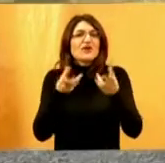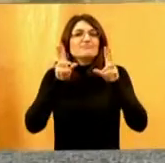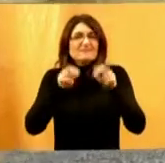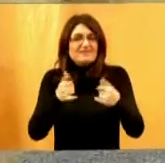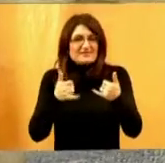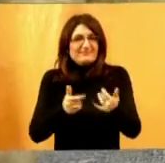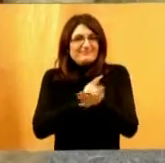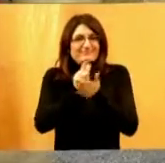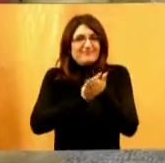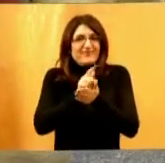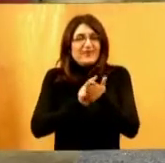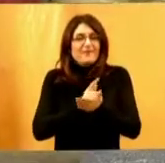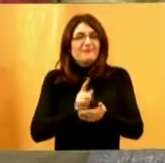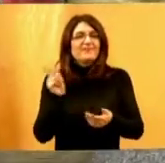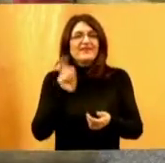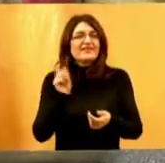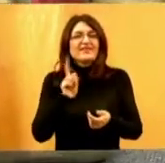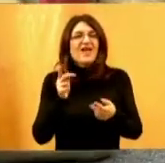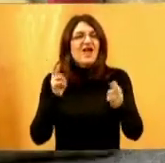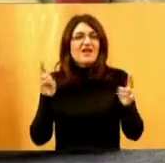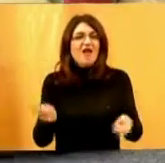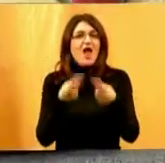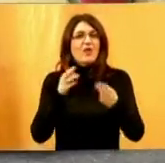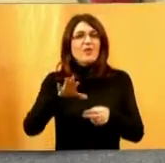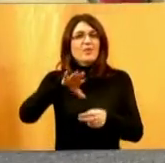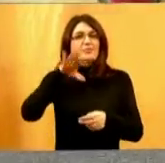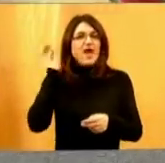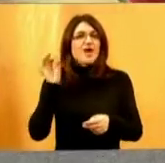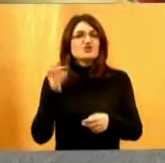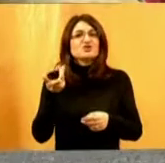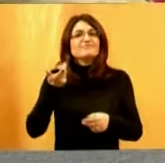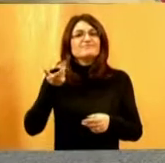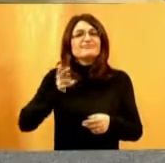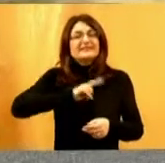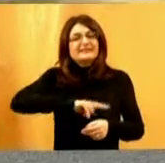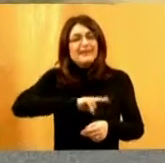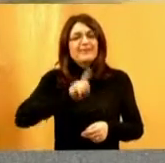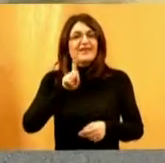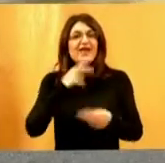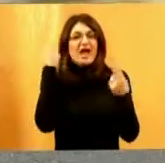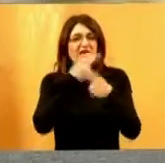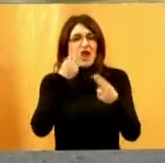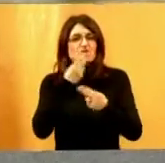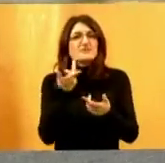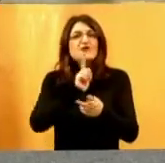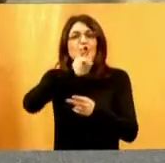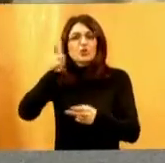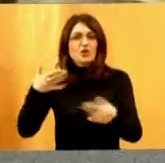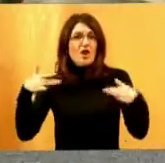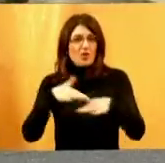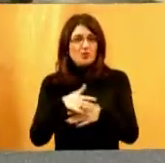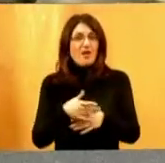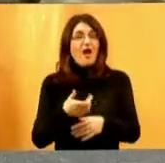nije lako naći, ne znam, strpljenja ili razumijevanja iza druge oko sebe.